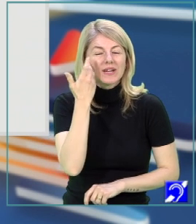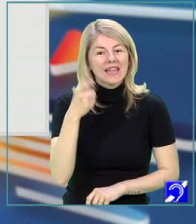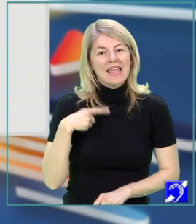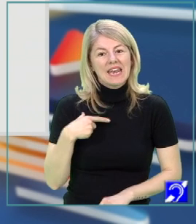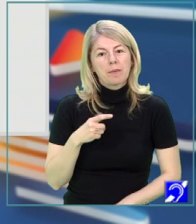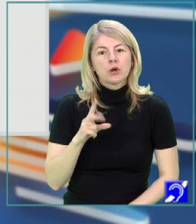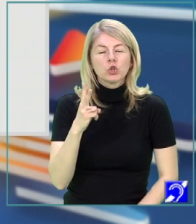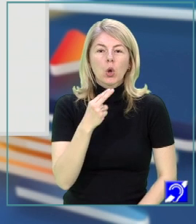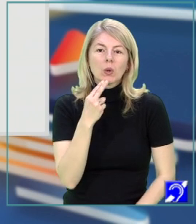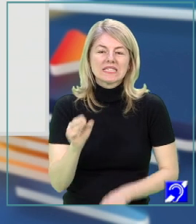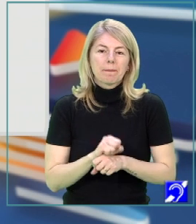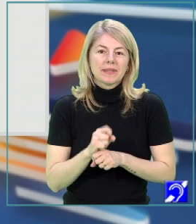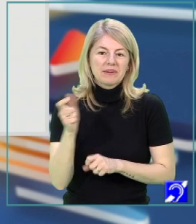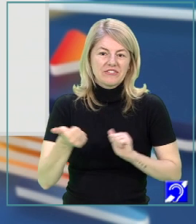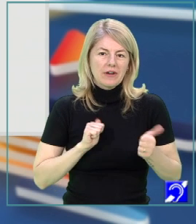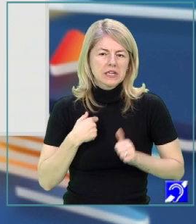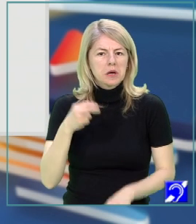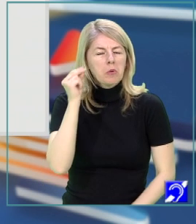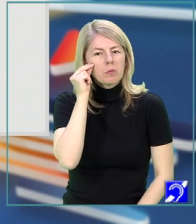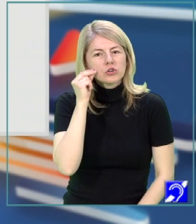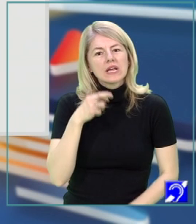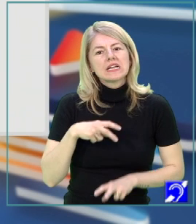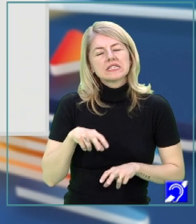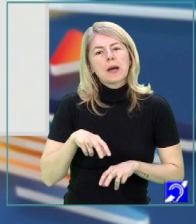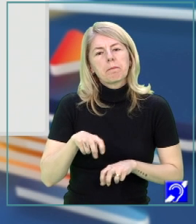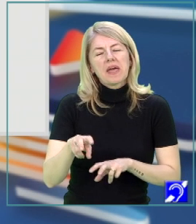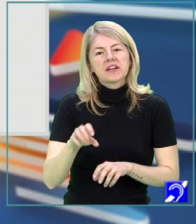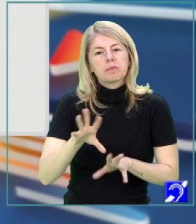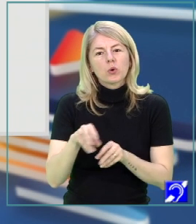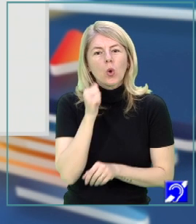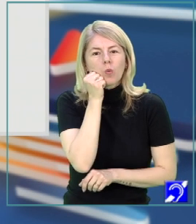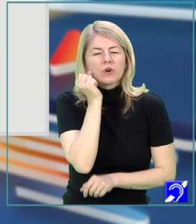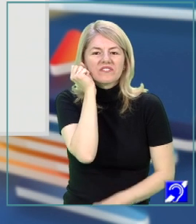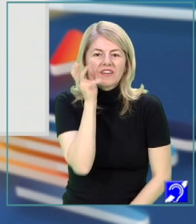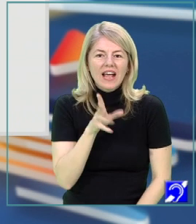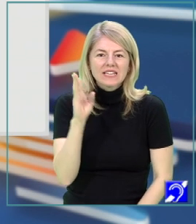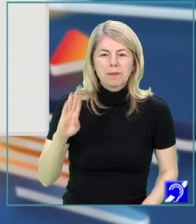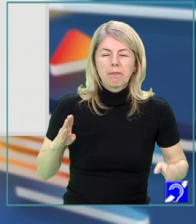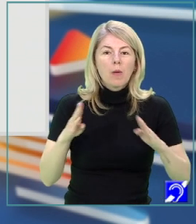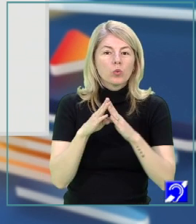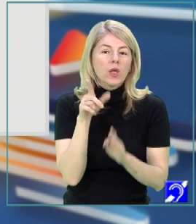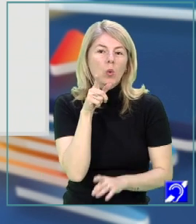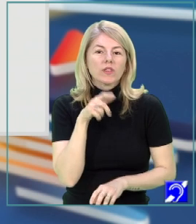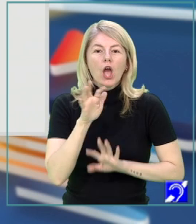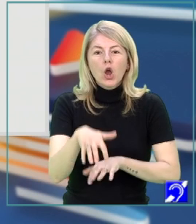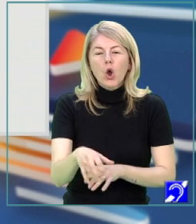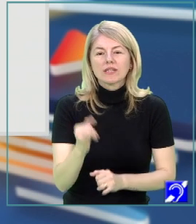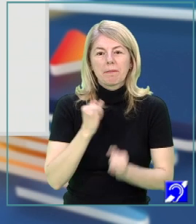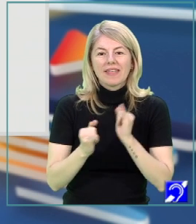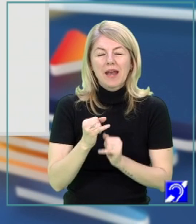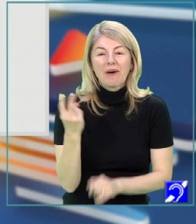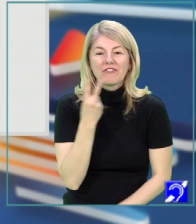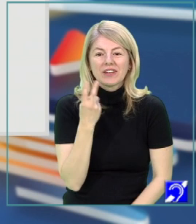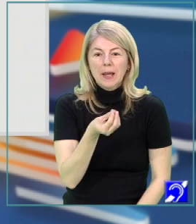deja de vreo două săptămâni în vacanță, mă obișnuisem să merg cu bunicul aproape zi de zi, dis de dimineață, pe munte, unde coseam iarba